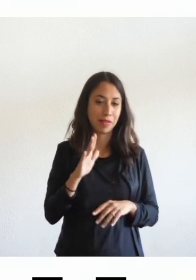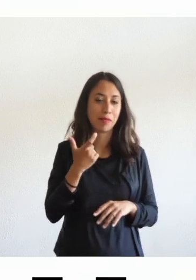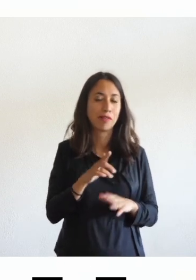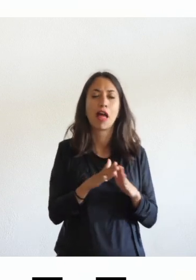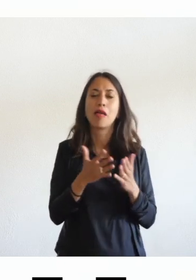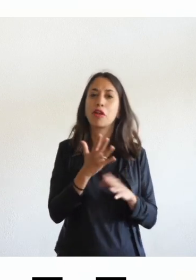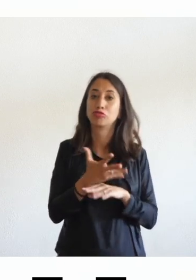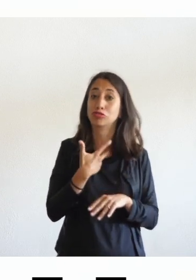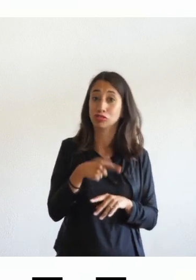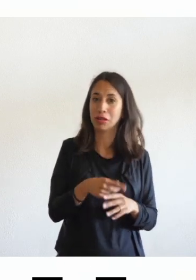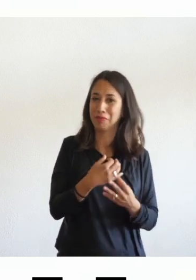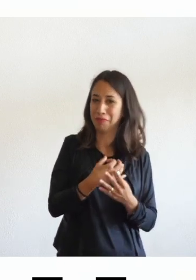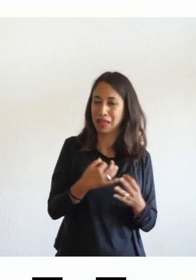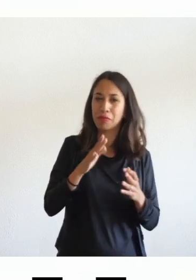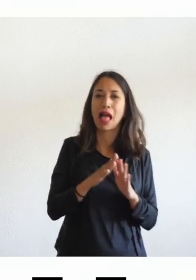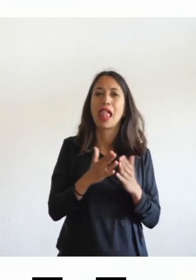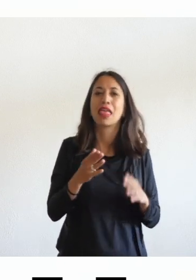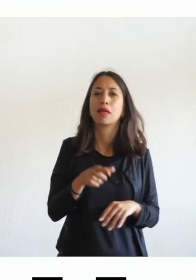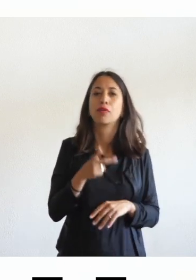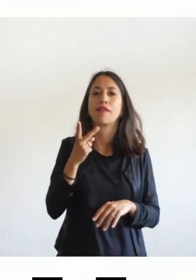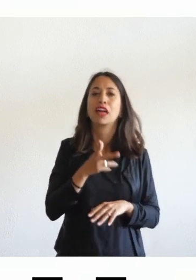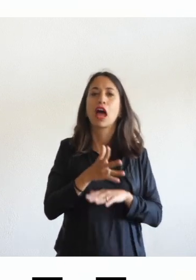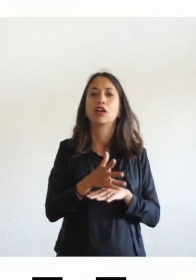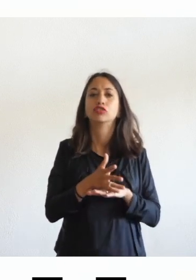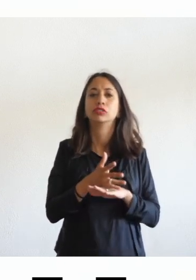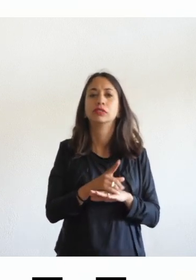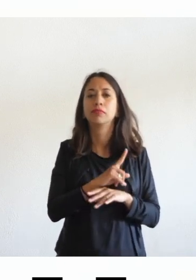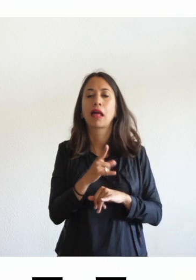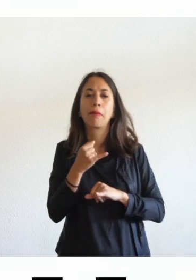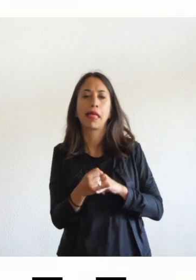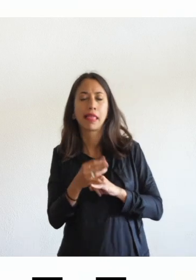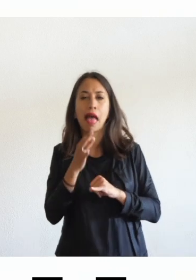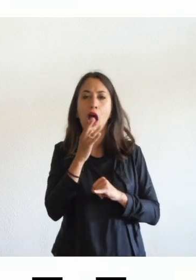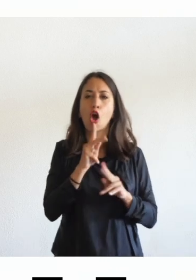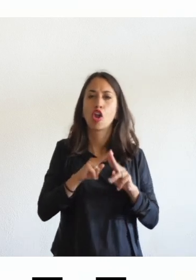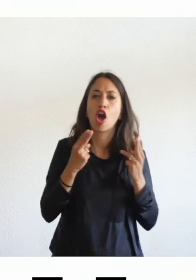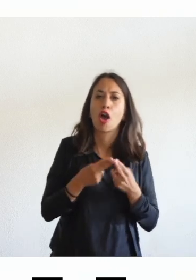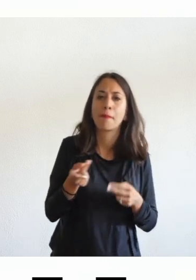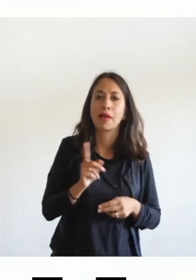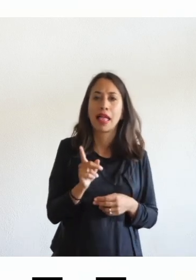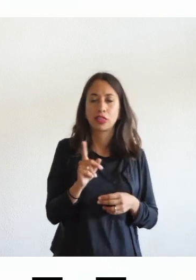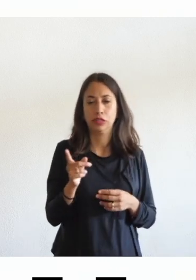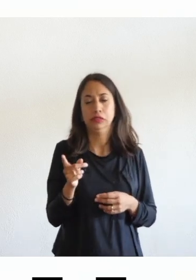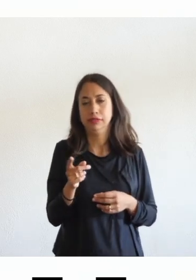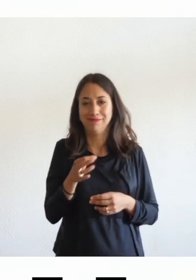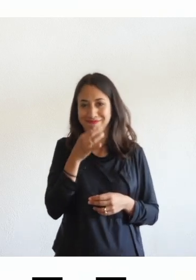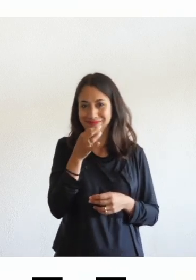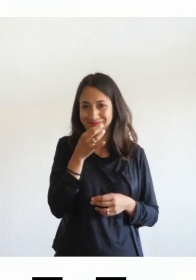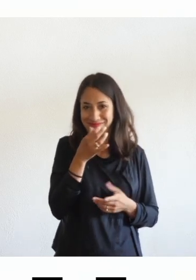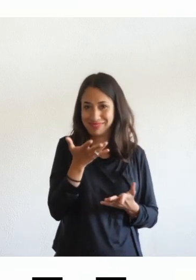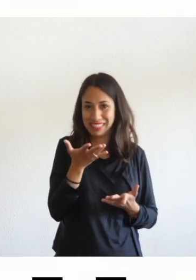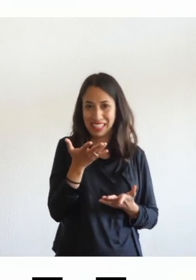poi questo libro in realtà è accessibile ma fino a certo punto ecco qui che torniamo addirittura